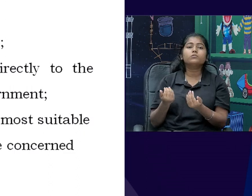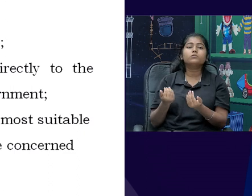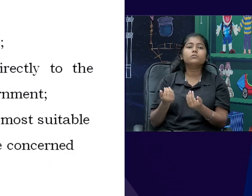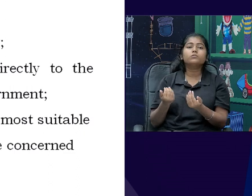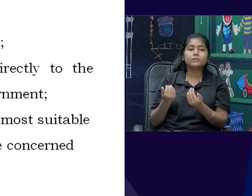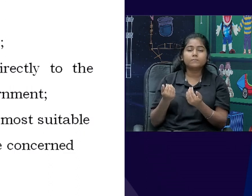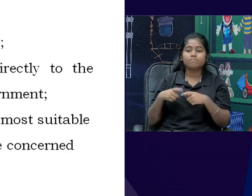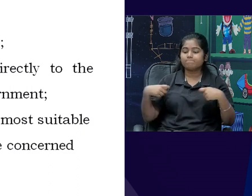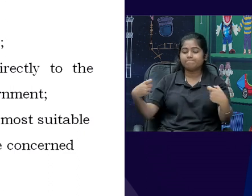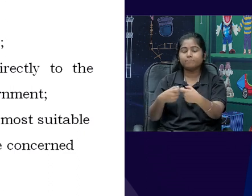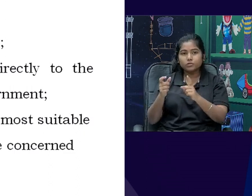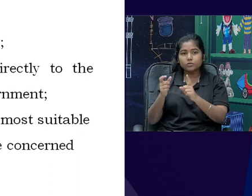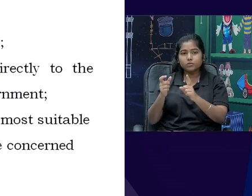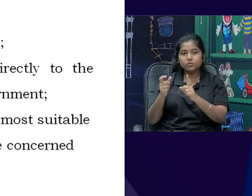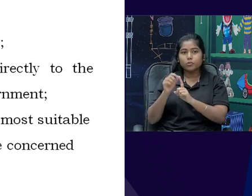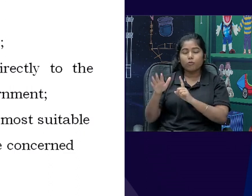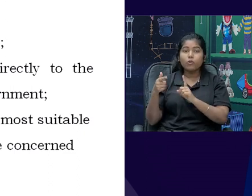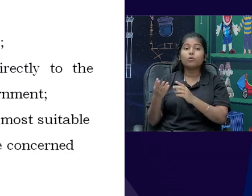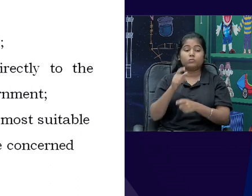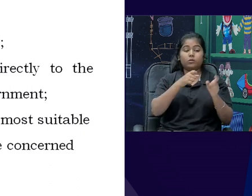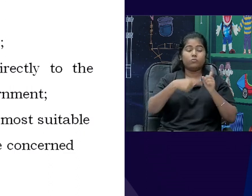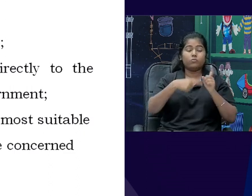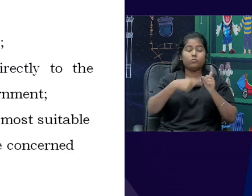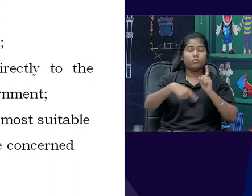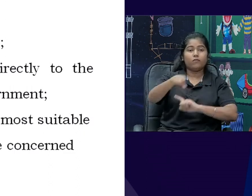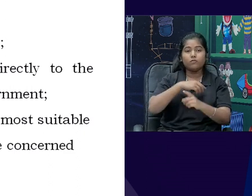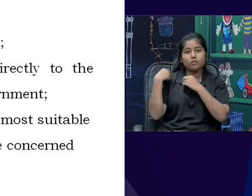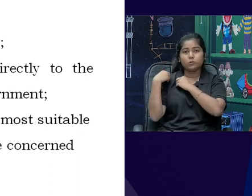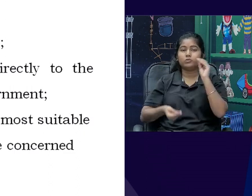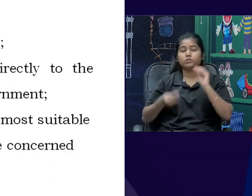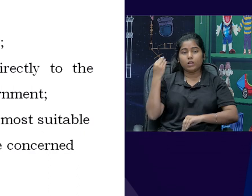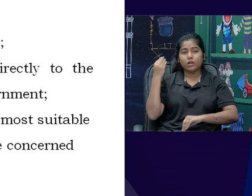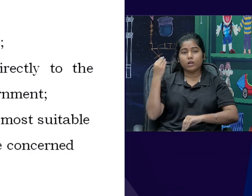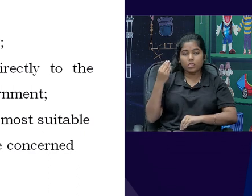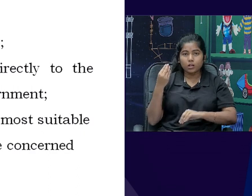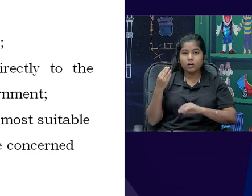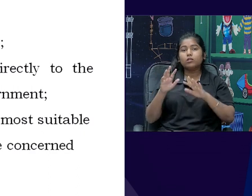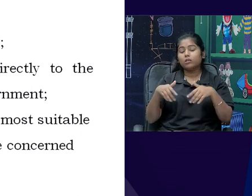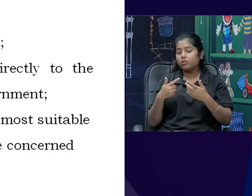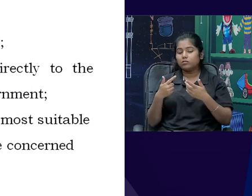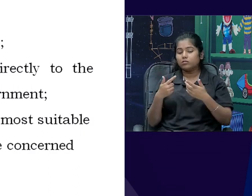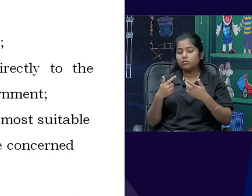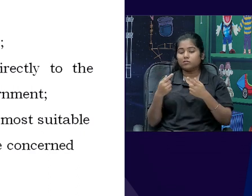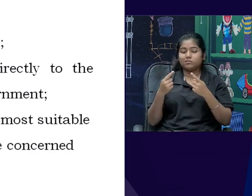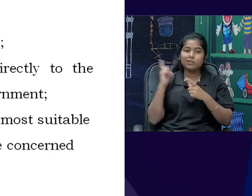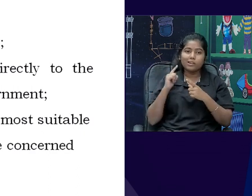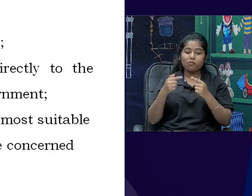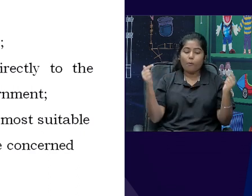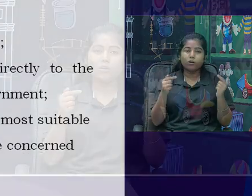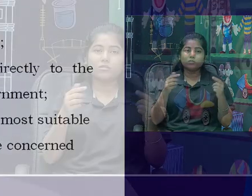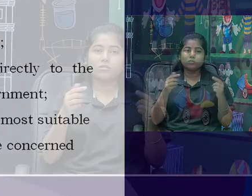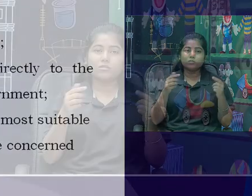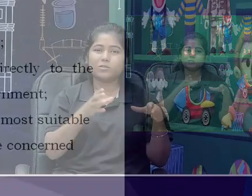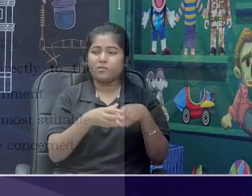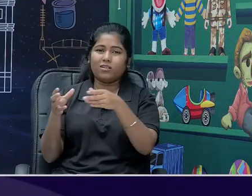so there is a high degree of public accountability, members of the public, leaders of the opposition, everywhere discussion